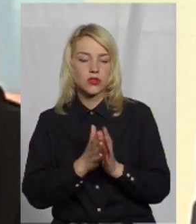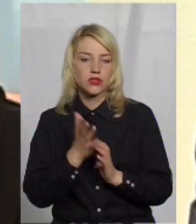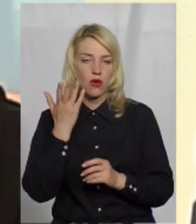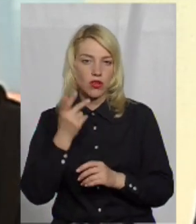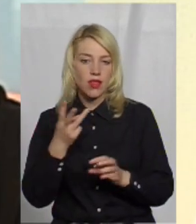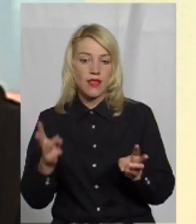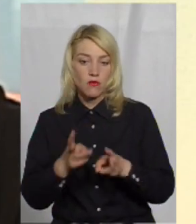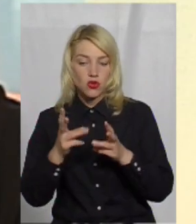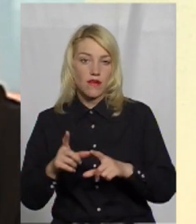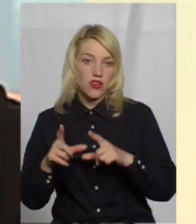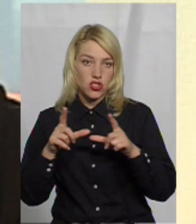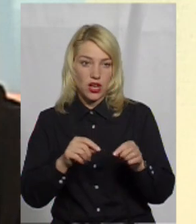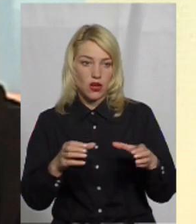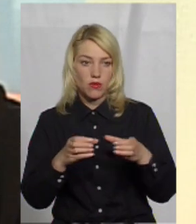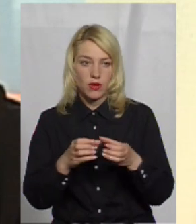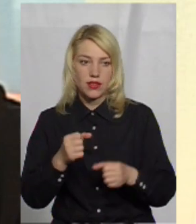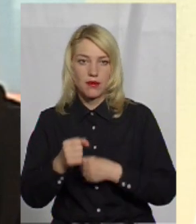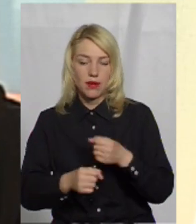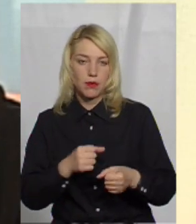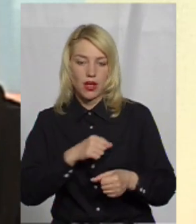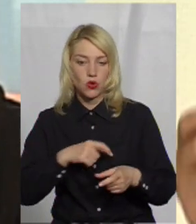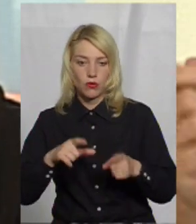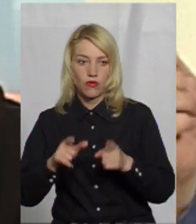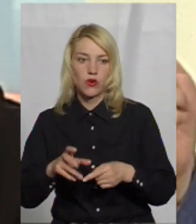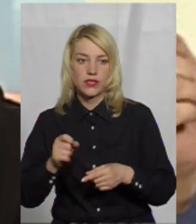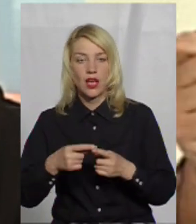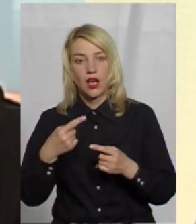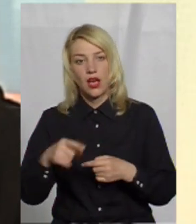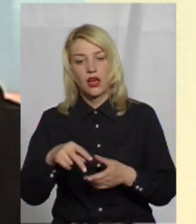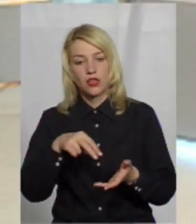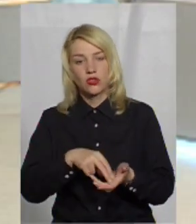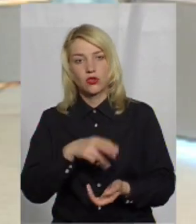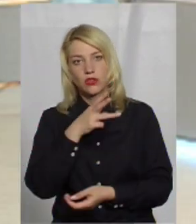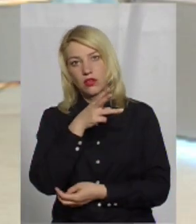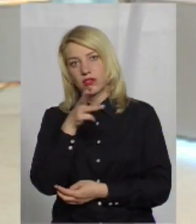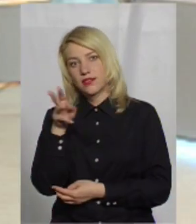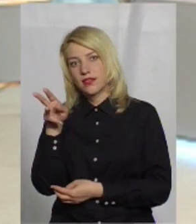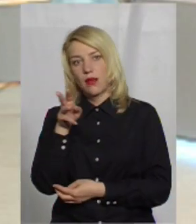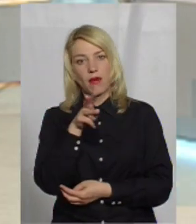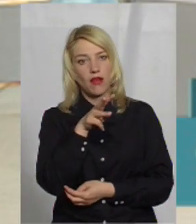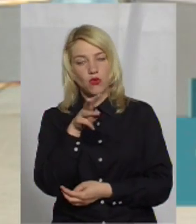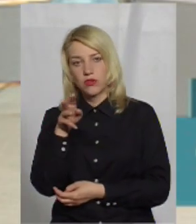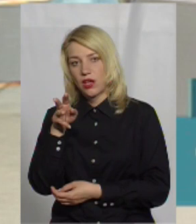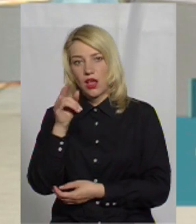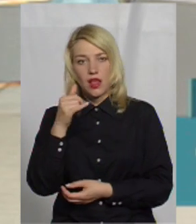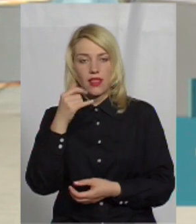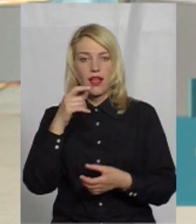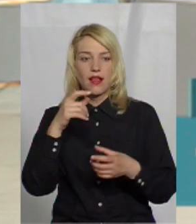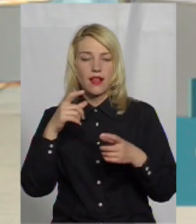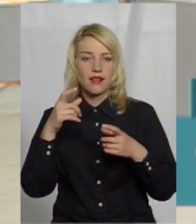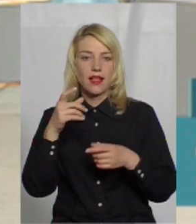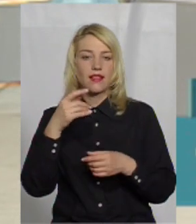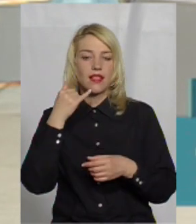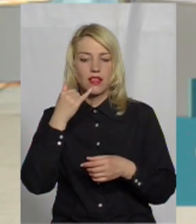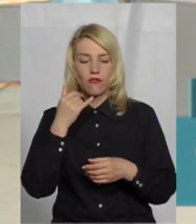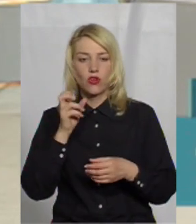пожежу команда, прибігають добровольці, а решта стоять і знімають це все на телефон, як це все класно горить або догорає,